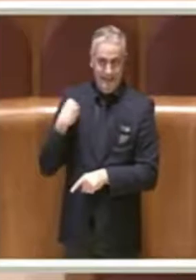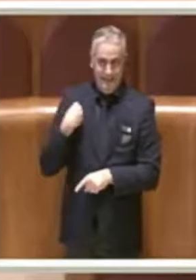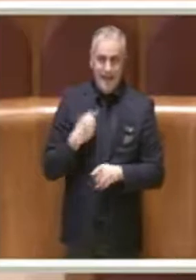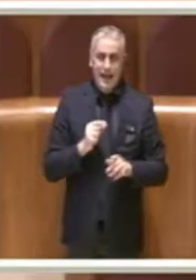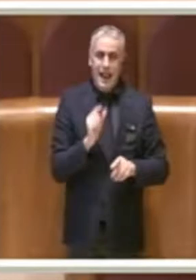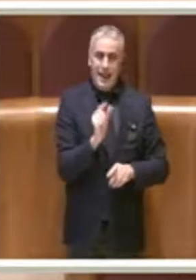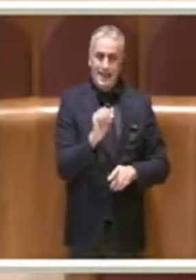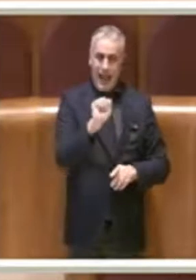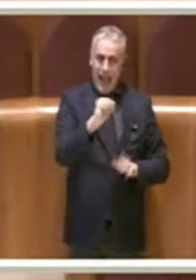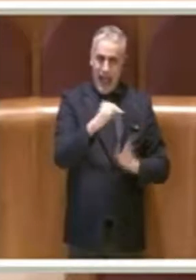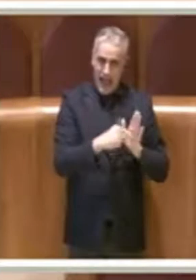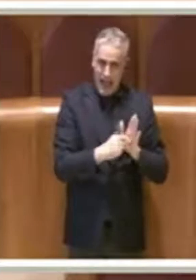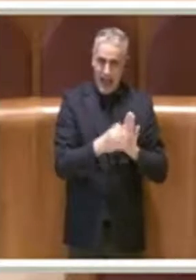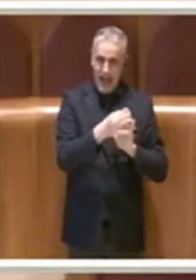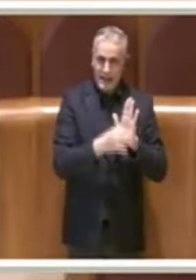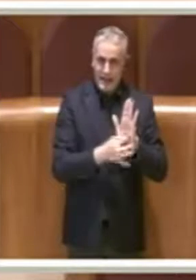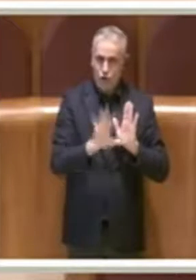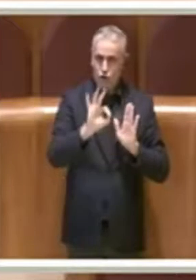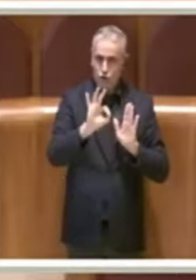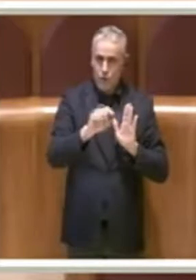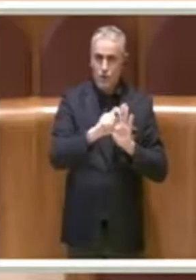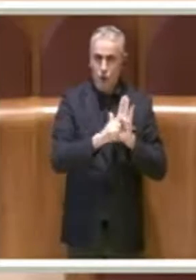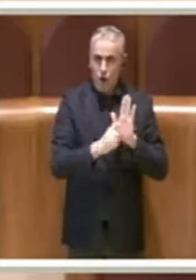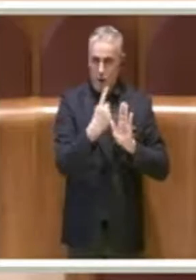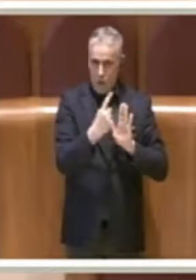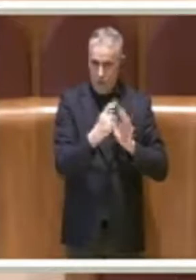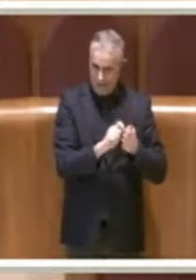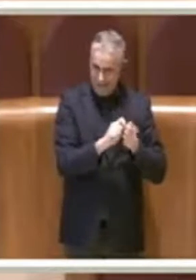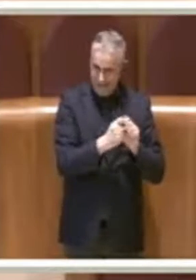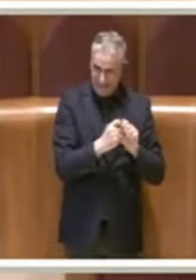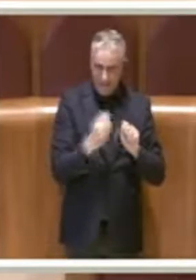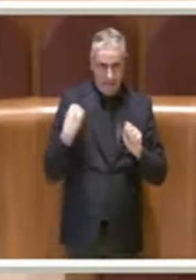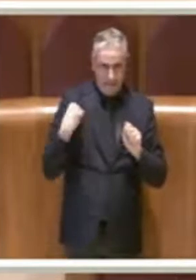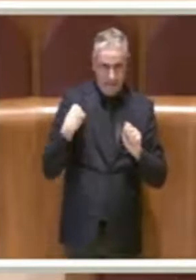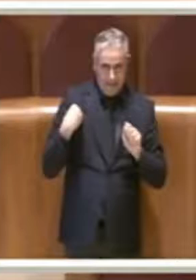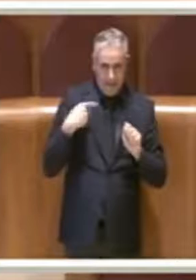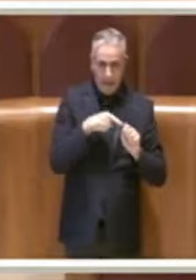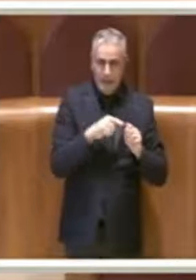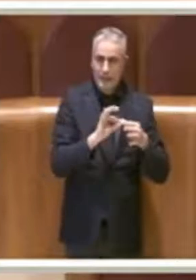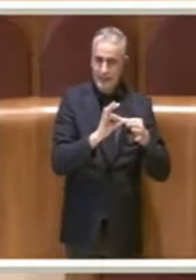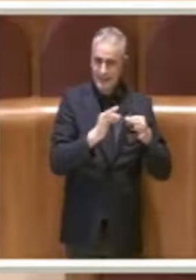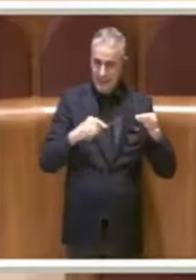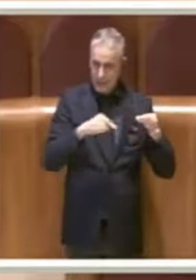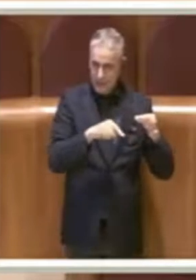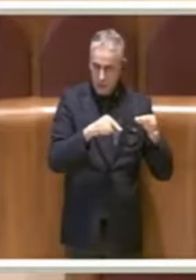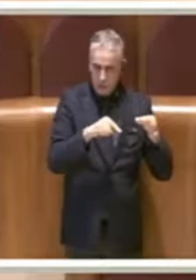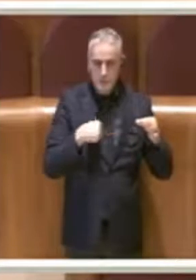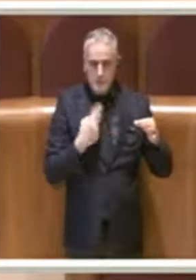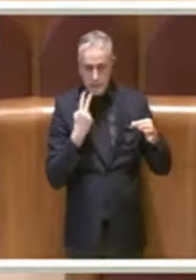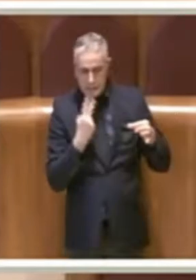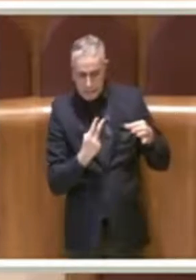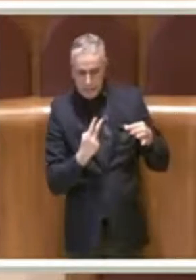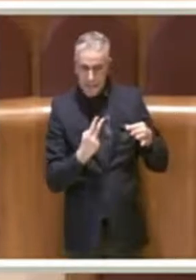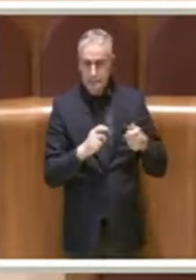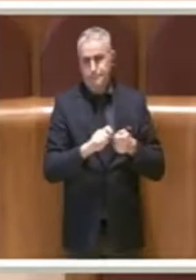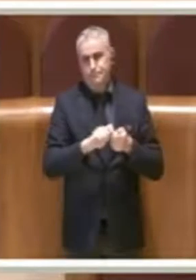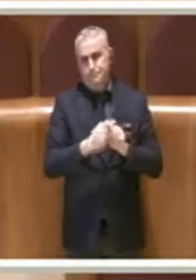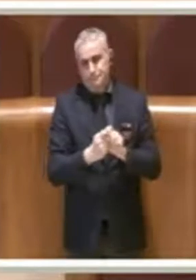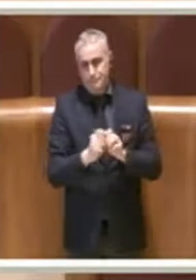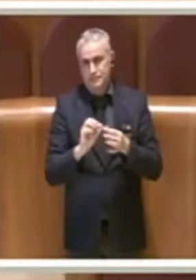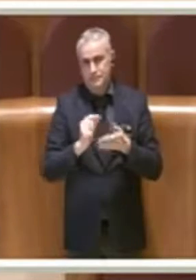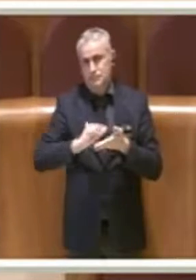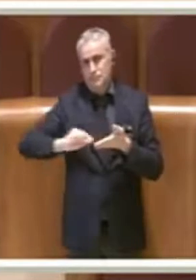all'articolo 50,1 che era descritto, abbiamo visto che era meglio scrivere in un